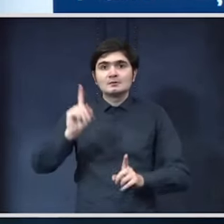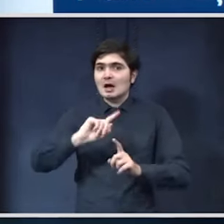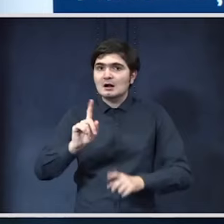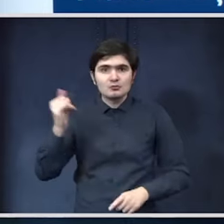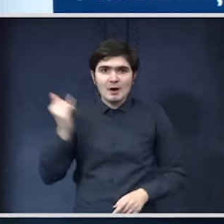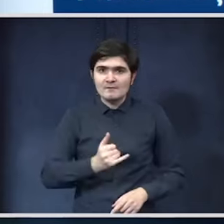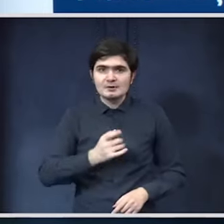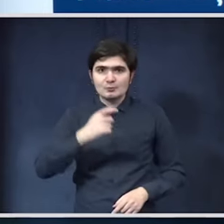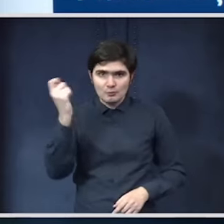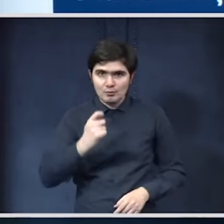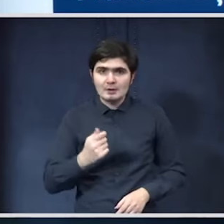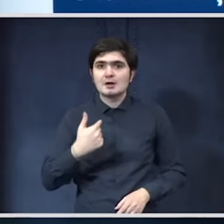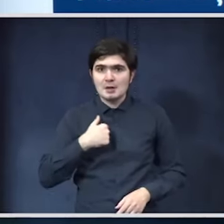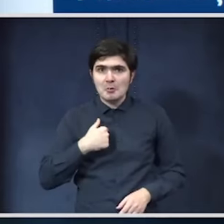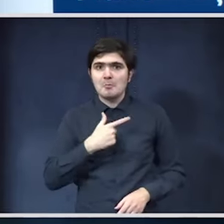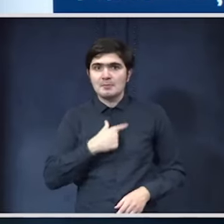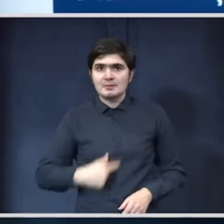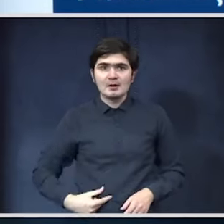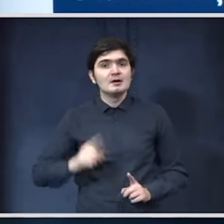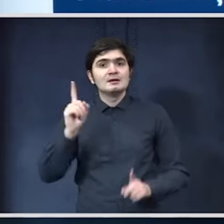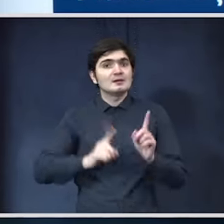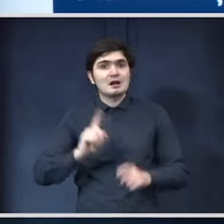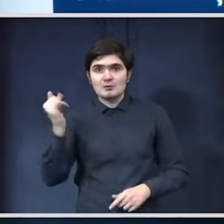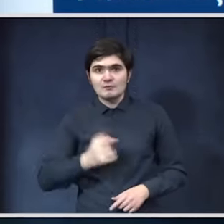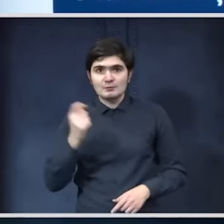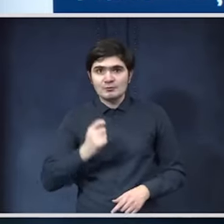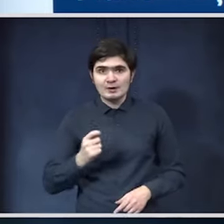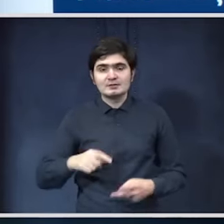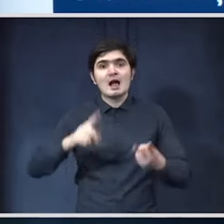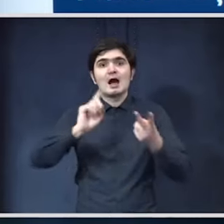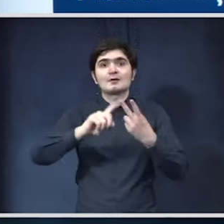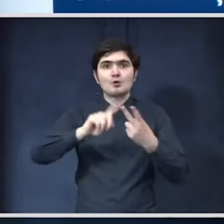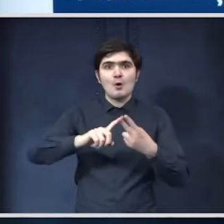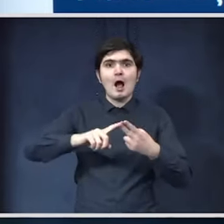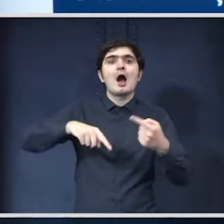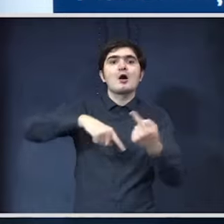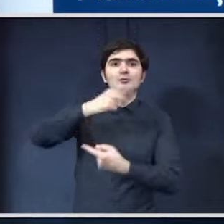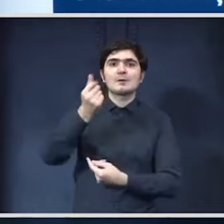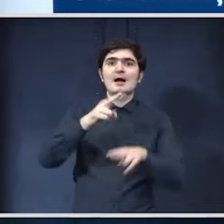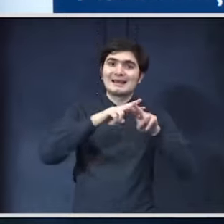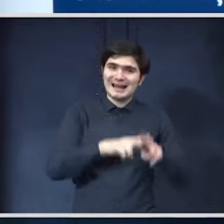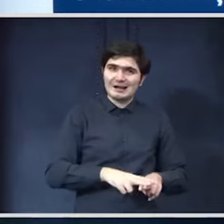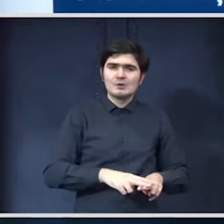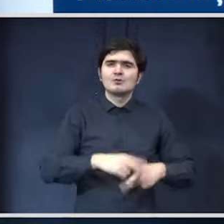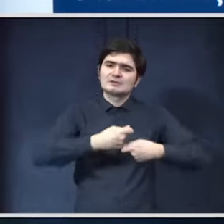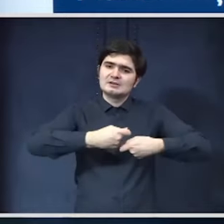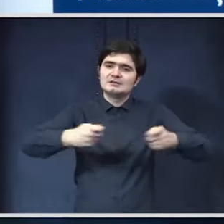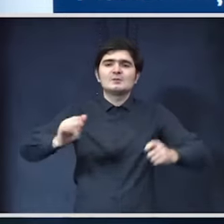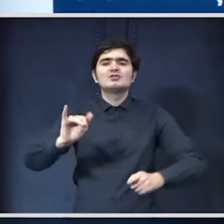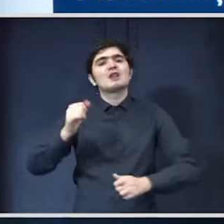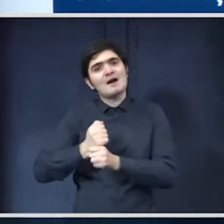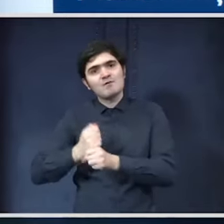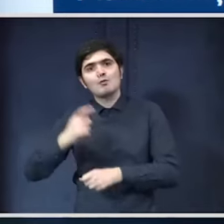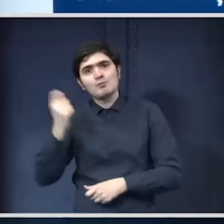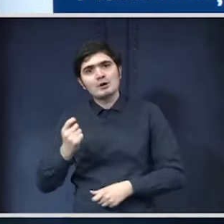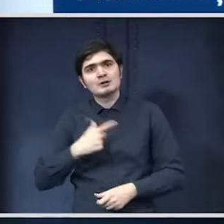cu aceste proiecte eu ca primar și dacă nu vin cu aceste proiecte la runda a doua banii care rămân să distribuie celor care au proiecte cei